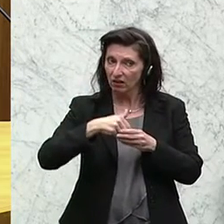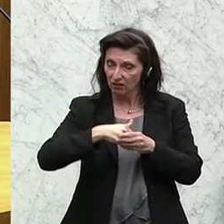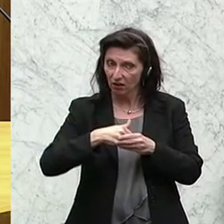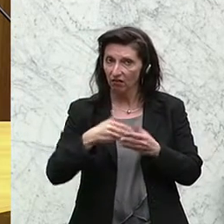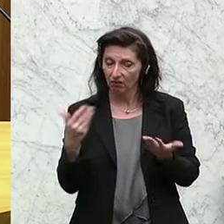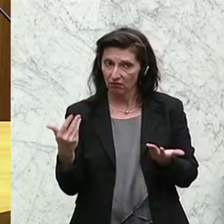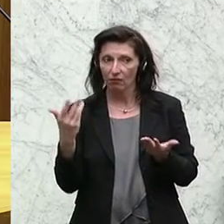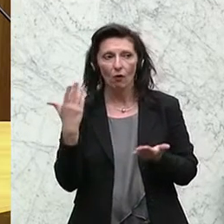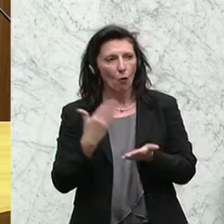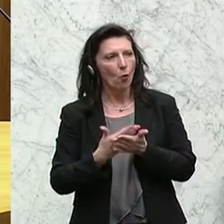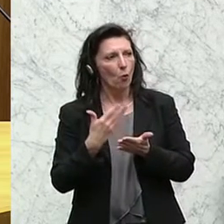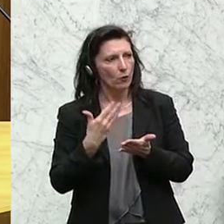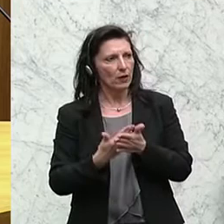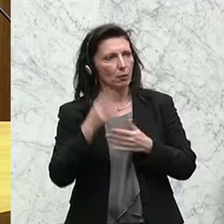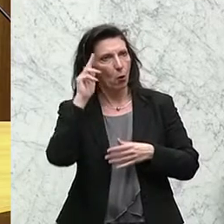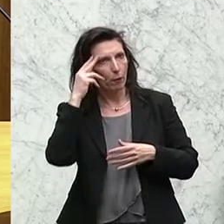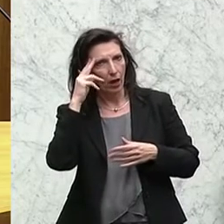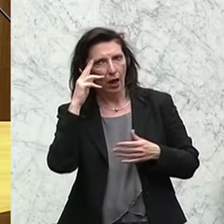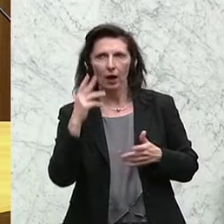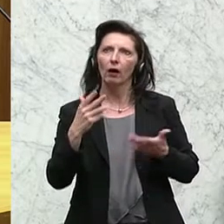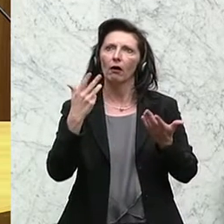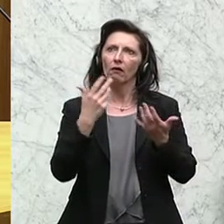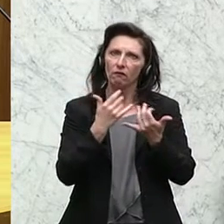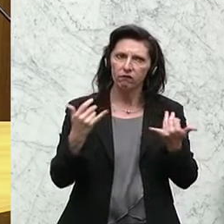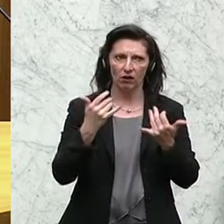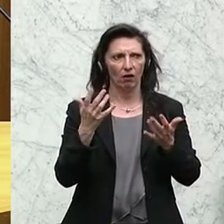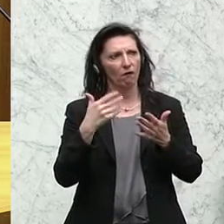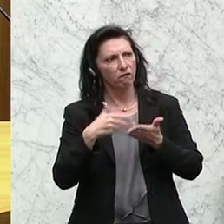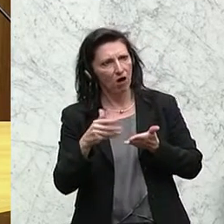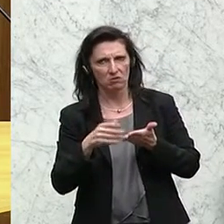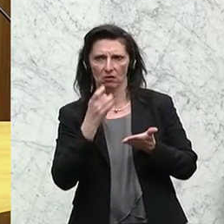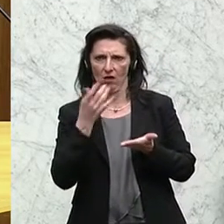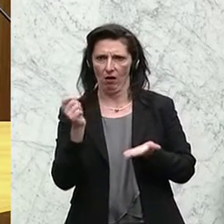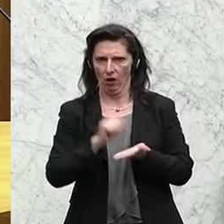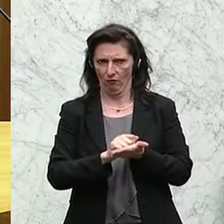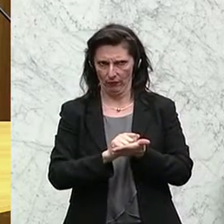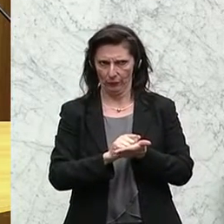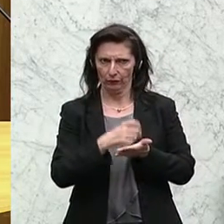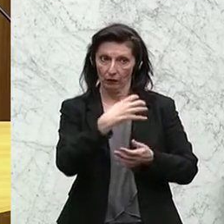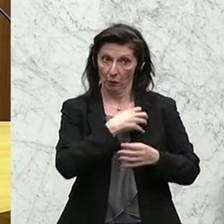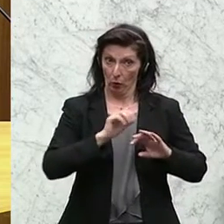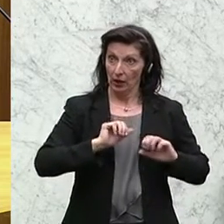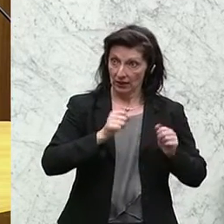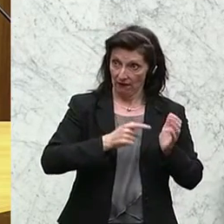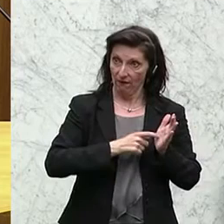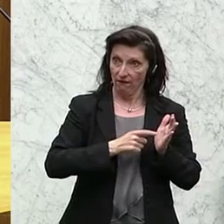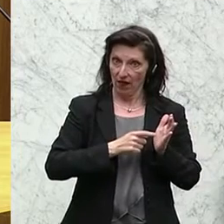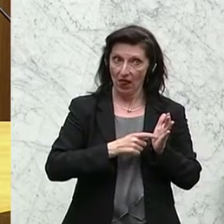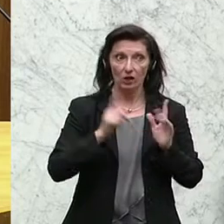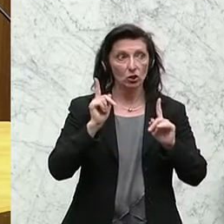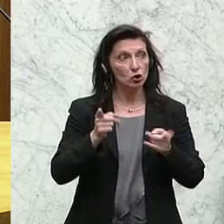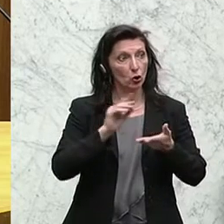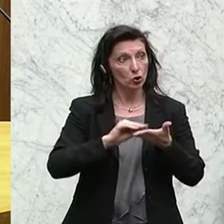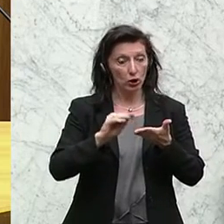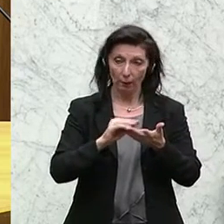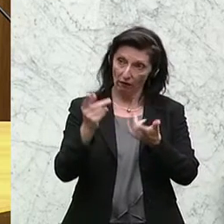Sinne auch die Kaufentscheidung. Im Speziellen fordert die Bürgerinseliefer verpflichtende Herkunftsbezeichnungen auf